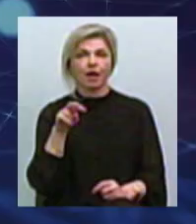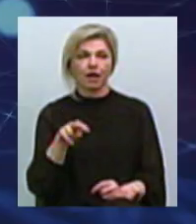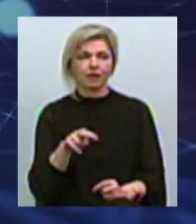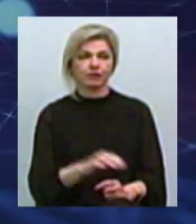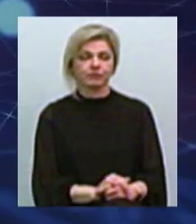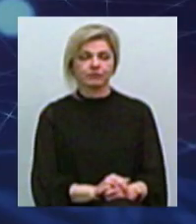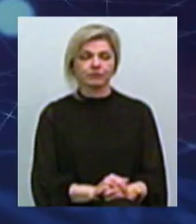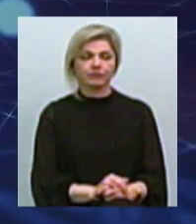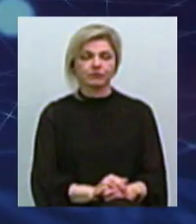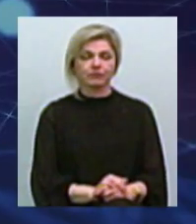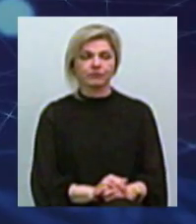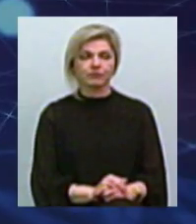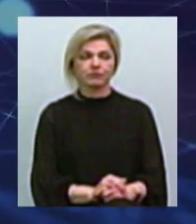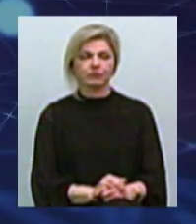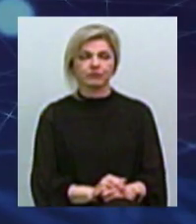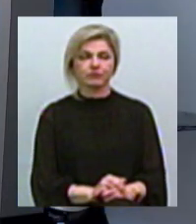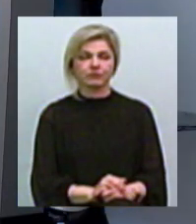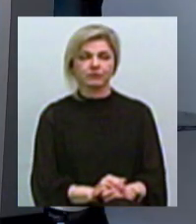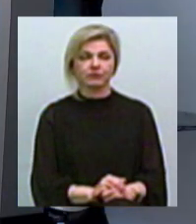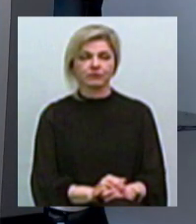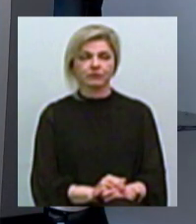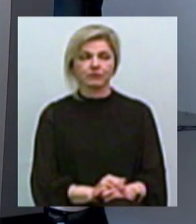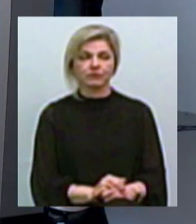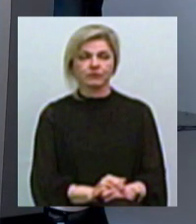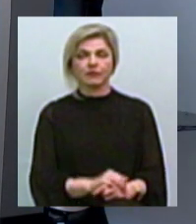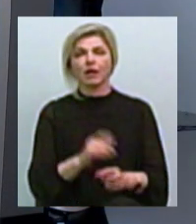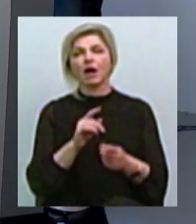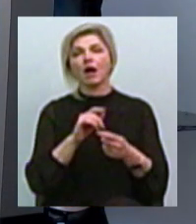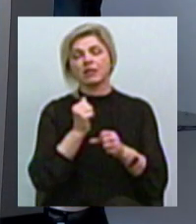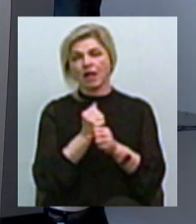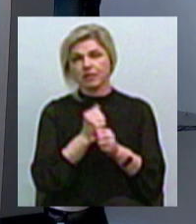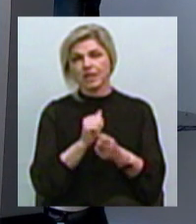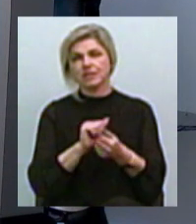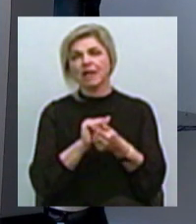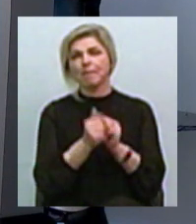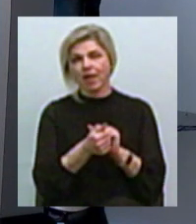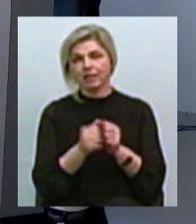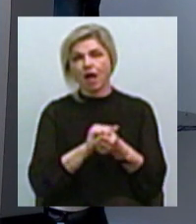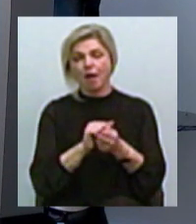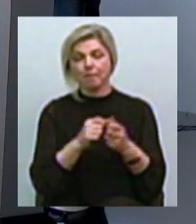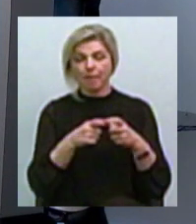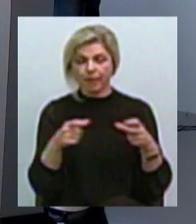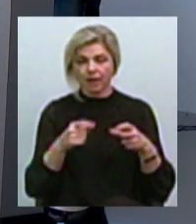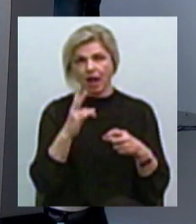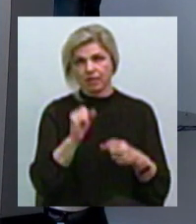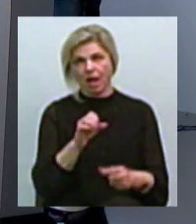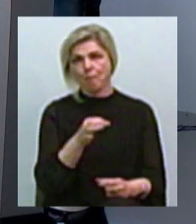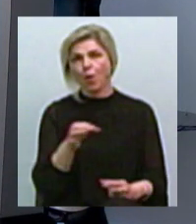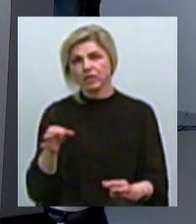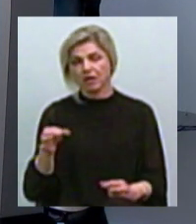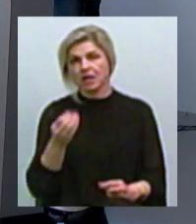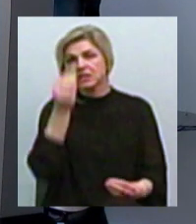Відбуваються також зміни купюр на монети Скажіть мені, в чому тут сенс? Який сенс одну